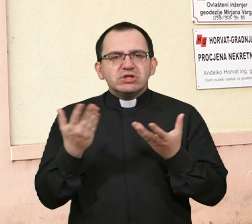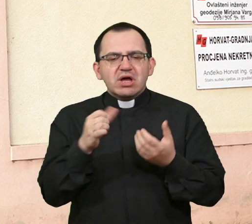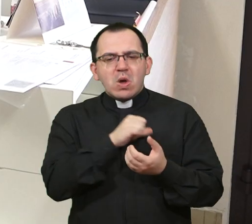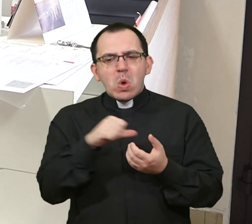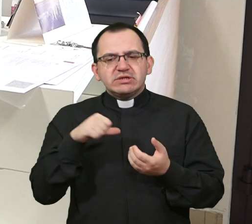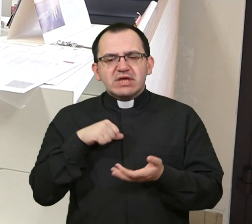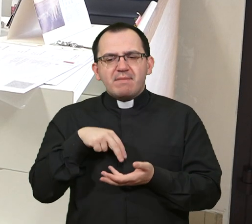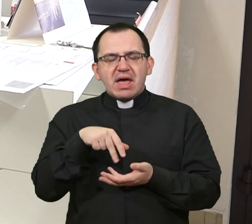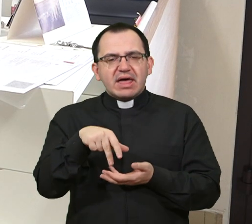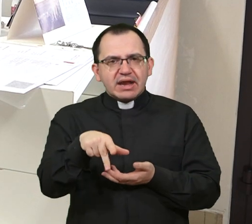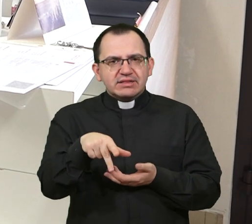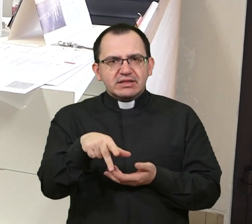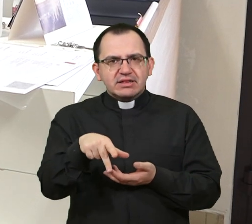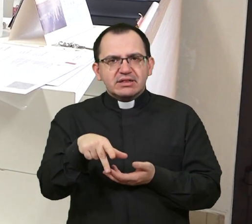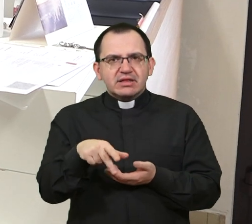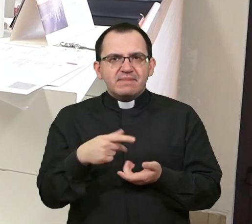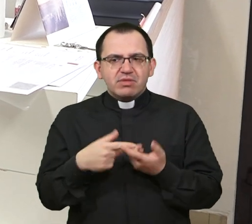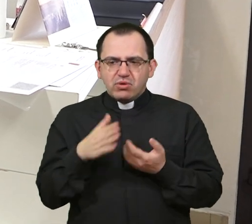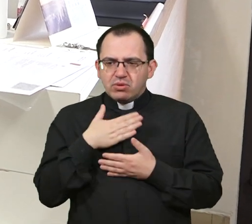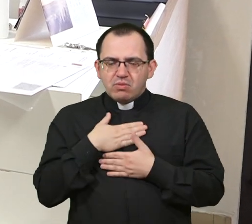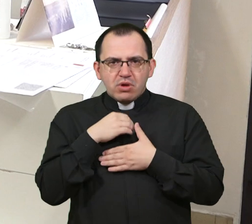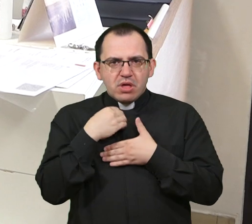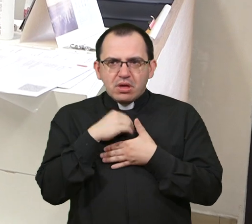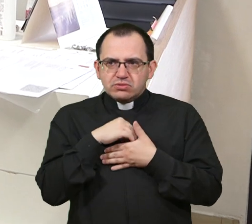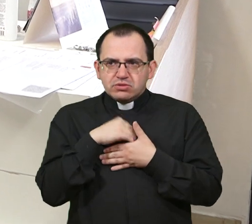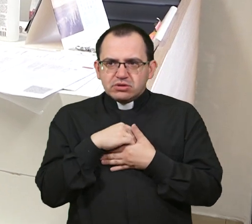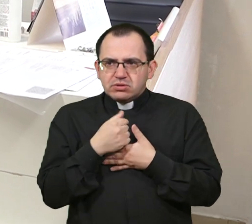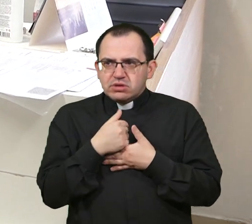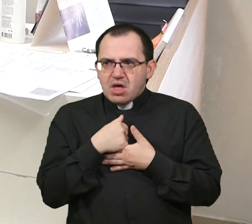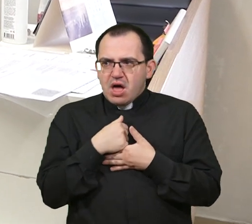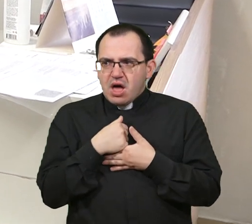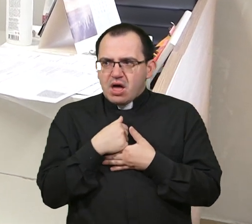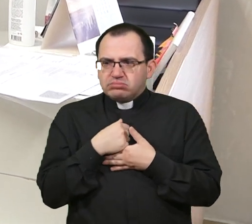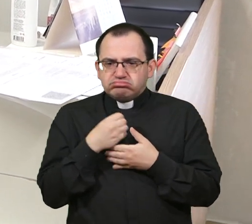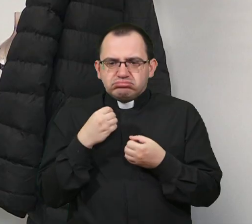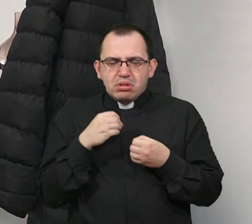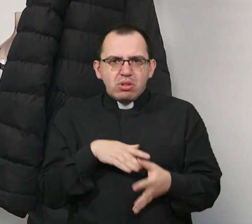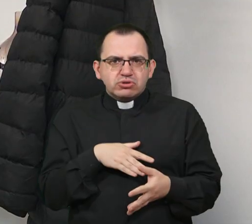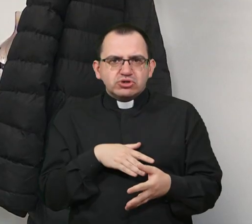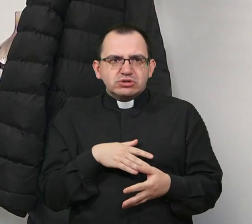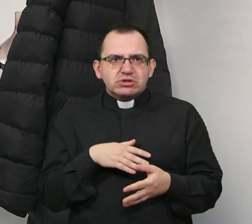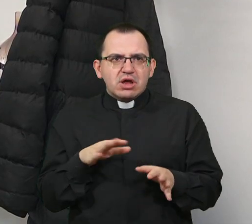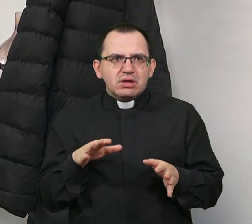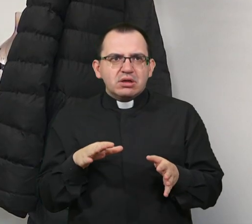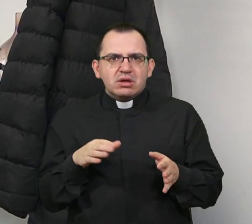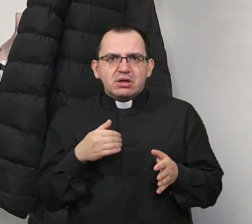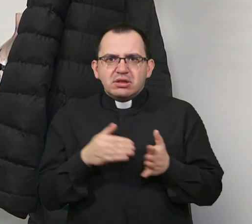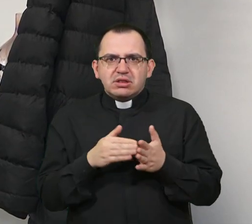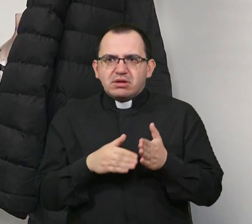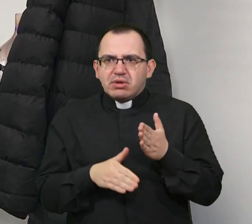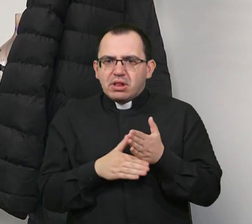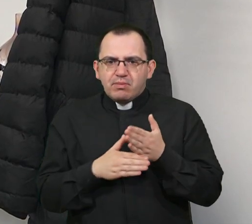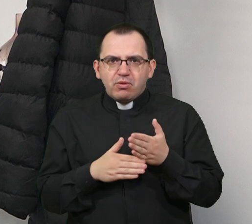jer u svojoj nutrini sam osvjećala bezpomoćnost kad nisam mogla napraviti jedan